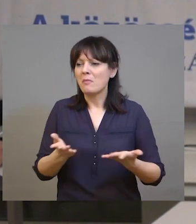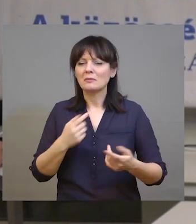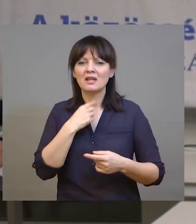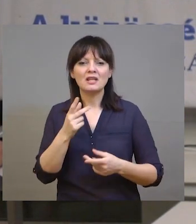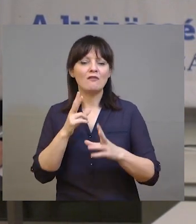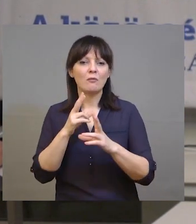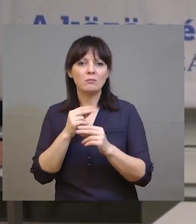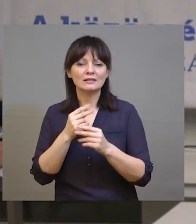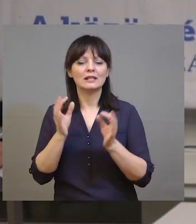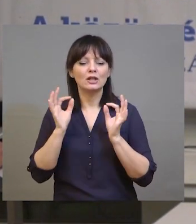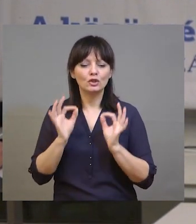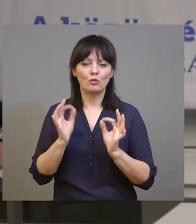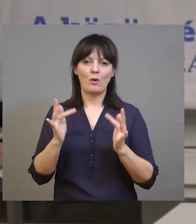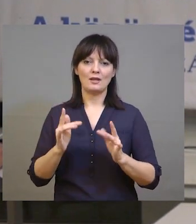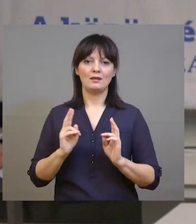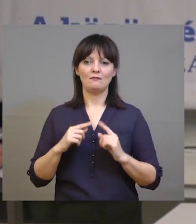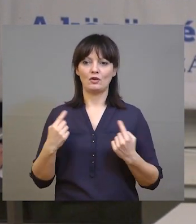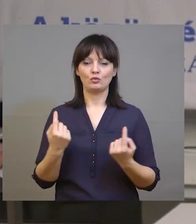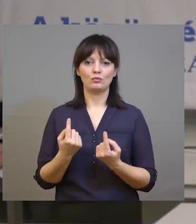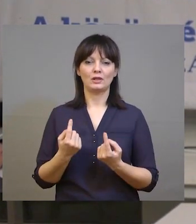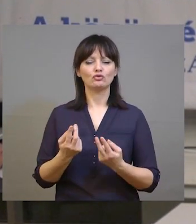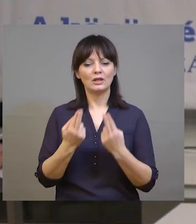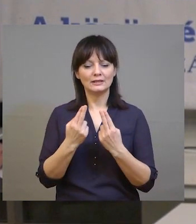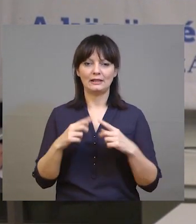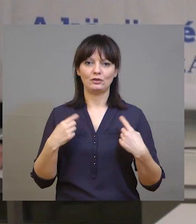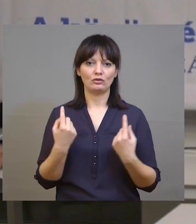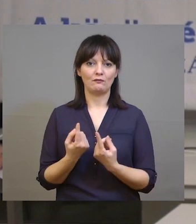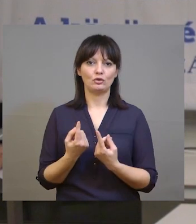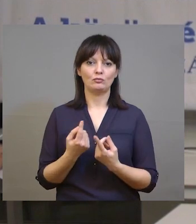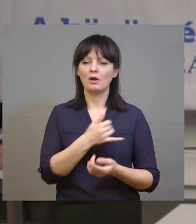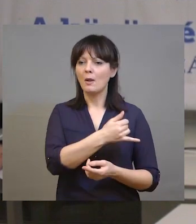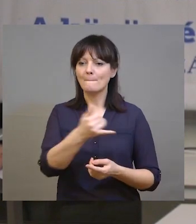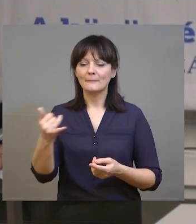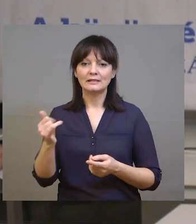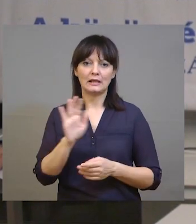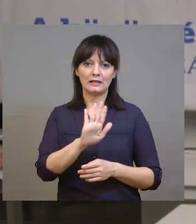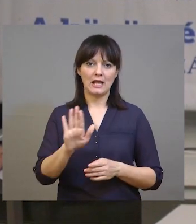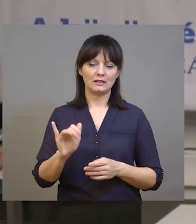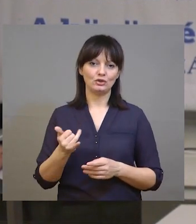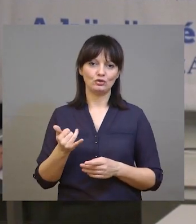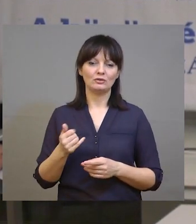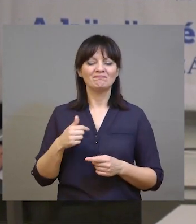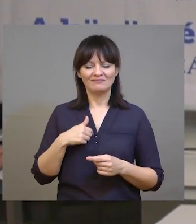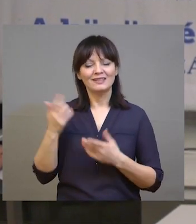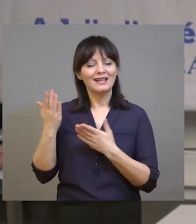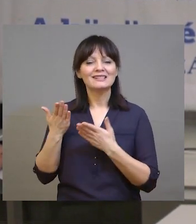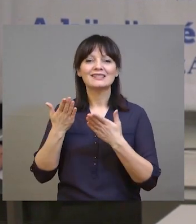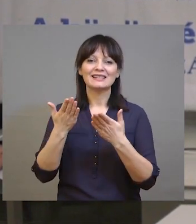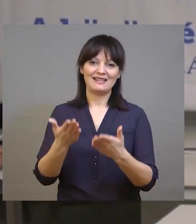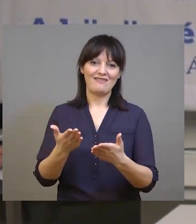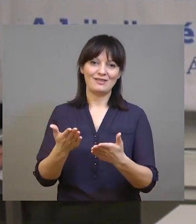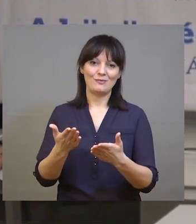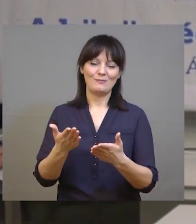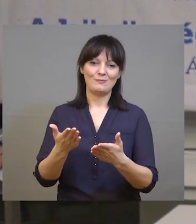beszélünk, helyünkön vagyunk, és értékesek vagyunk, nem csak a magunk számára, hanem mindenki más számára. És én ezt